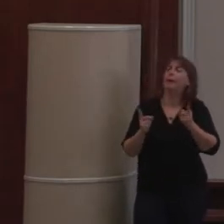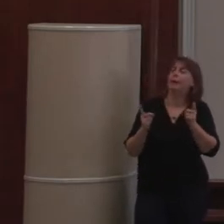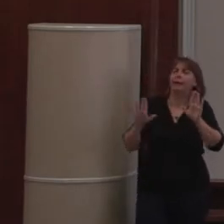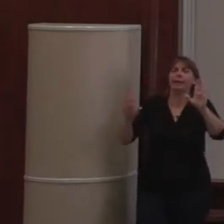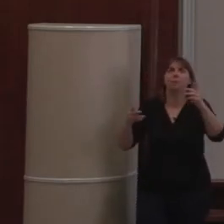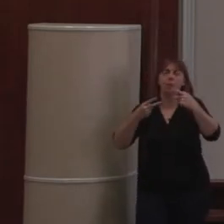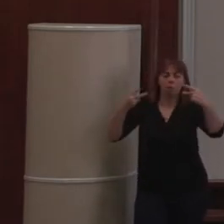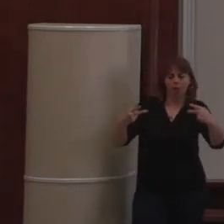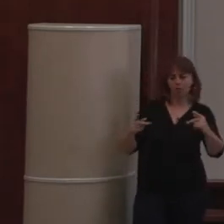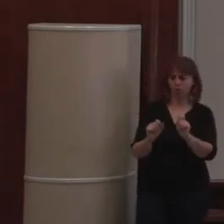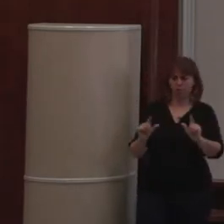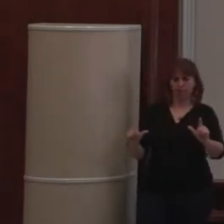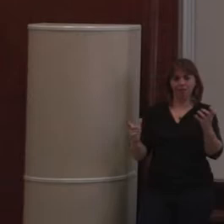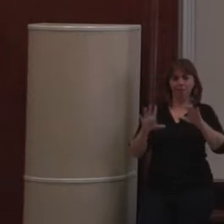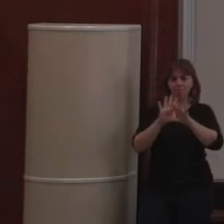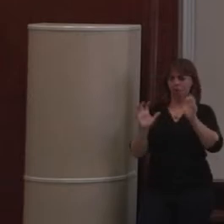faudrait que je puisse mettre des images.